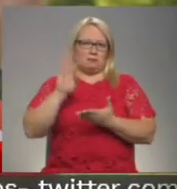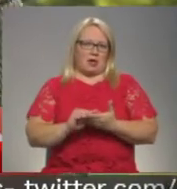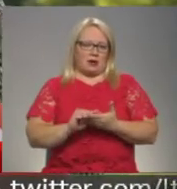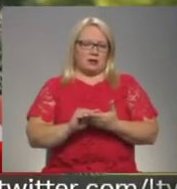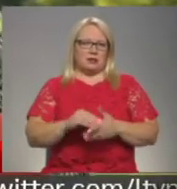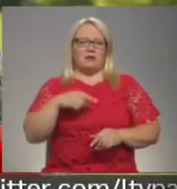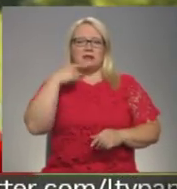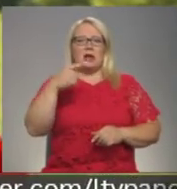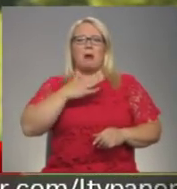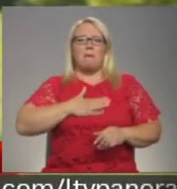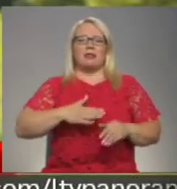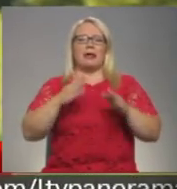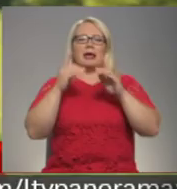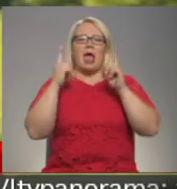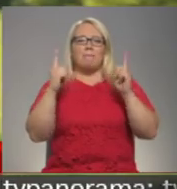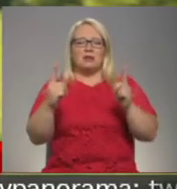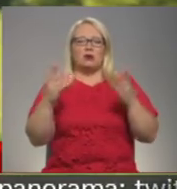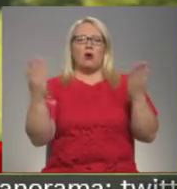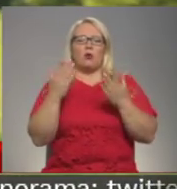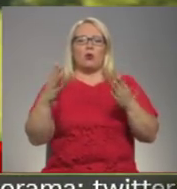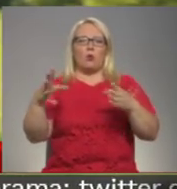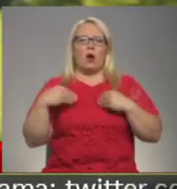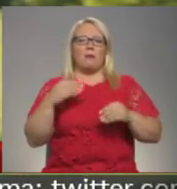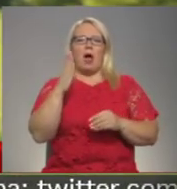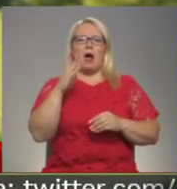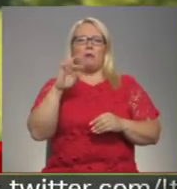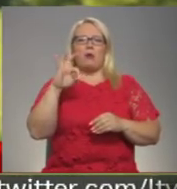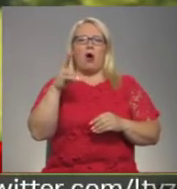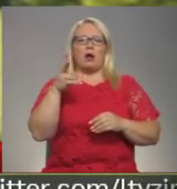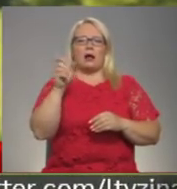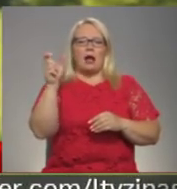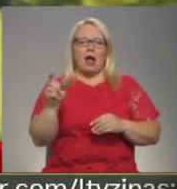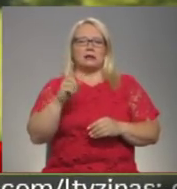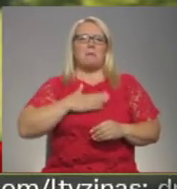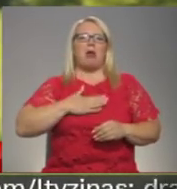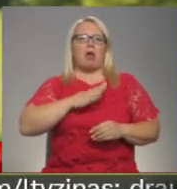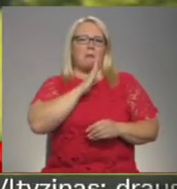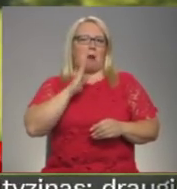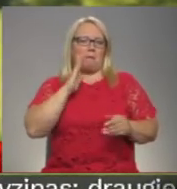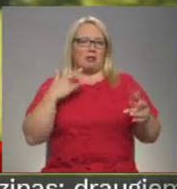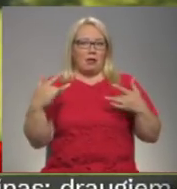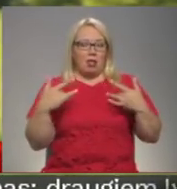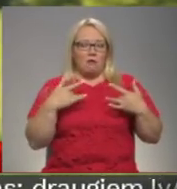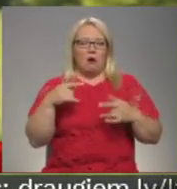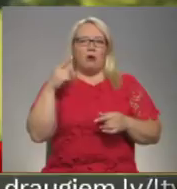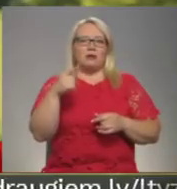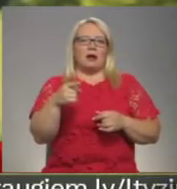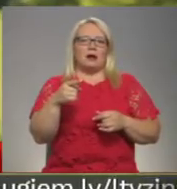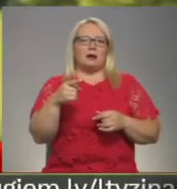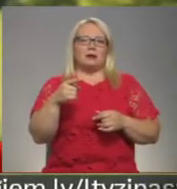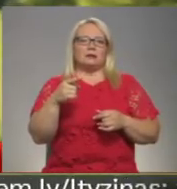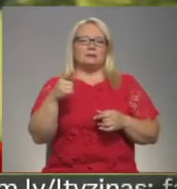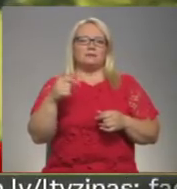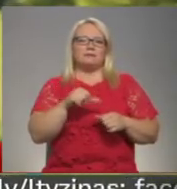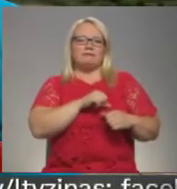Man ļoti patīk epizodes, kurās esam redzam kopā ar Baiba Broku, kas attāla manu mammu. Man tāds mīļas